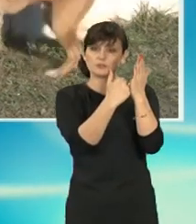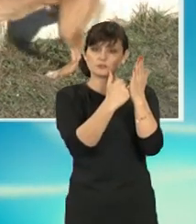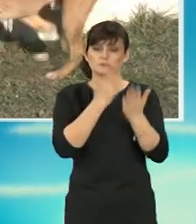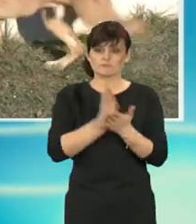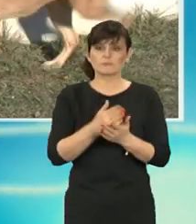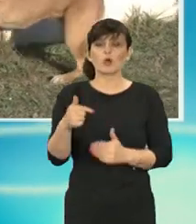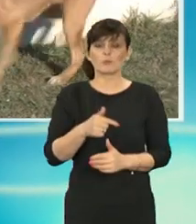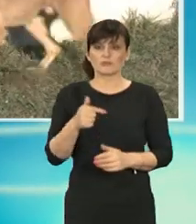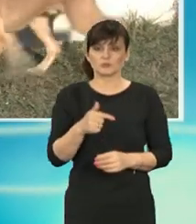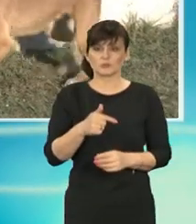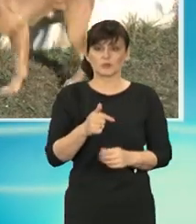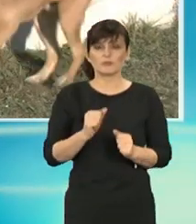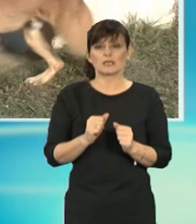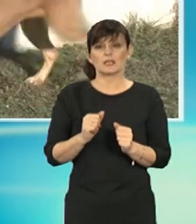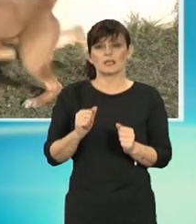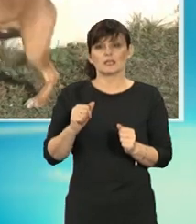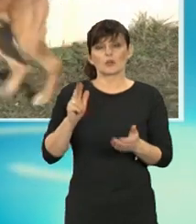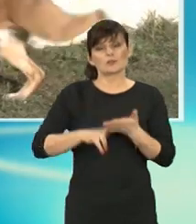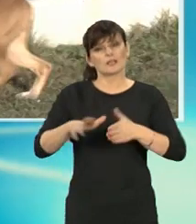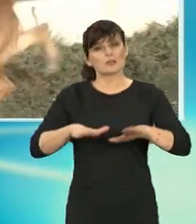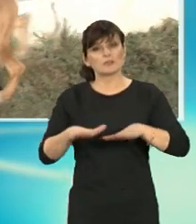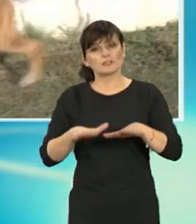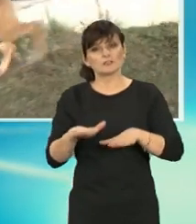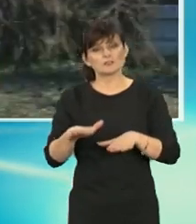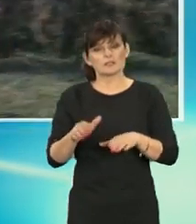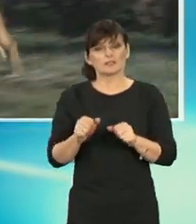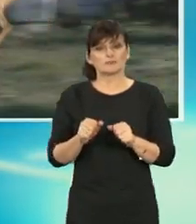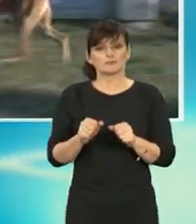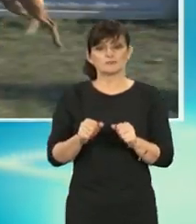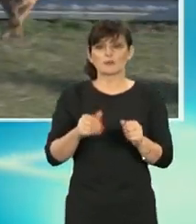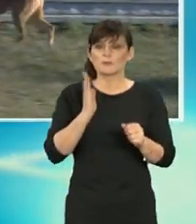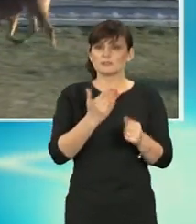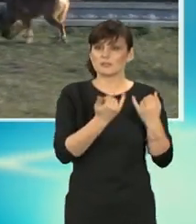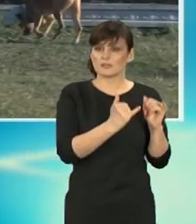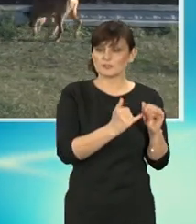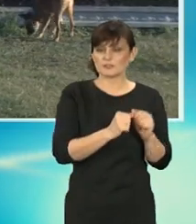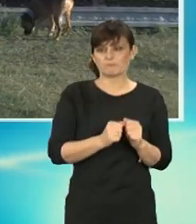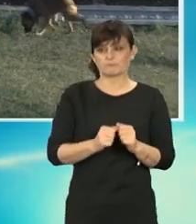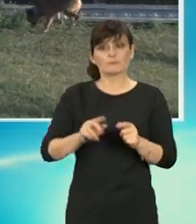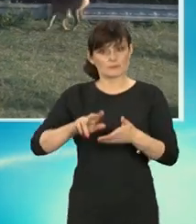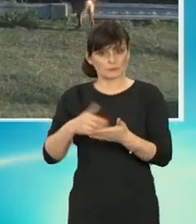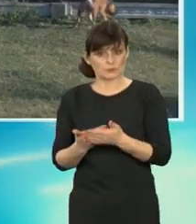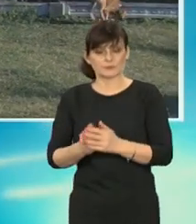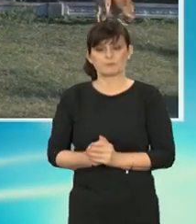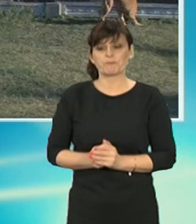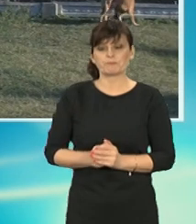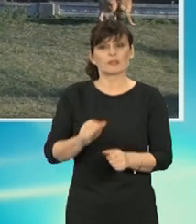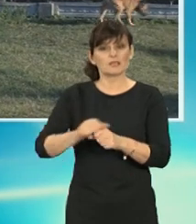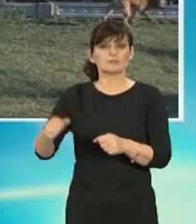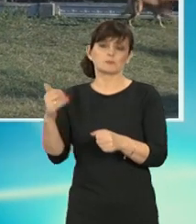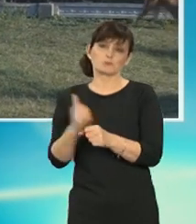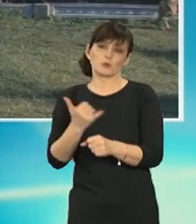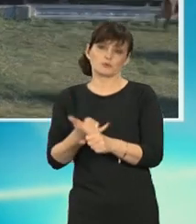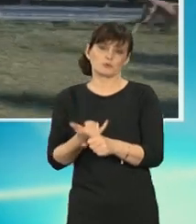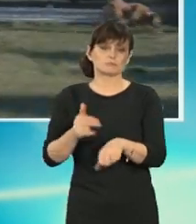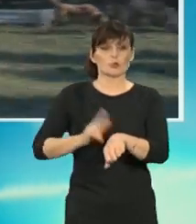to w tym momencie na miejscu, wyobraźmy sobie sytuację, kiedy jest piątek, na